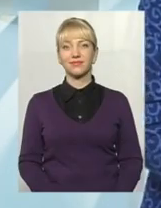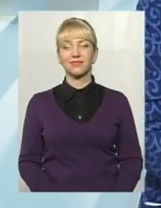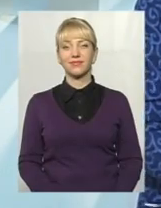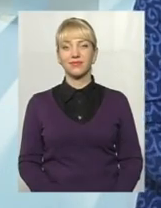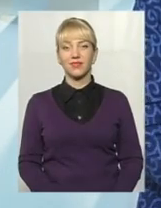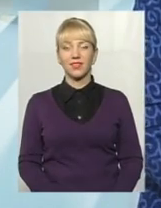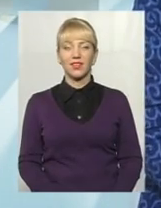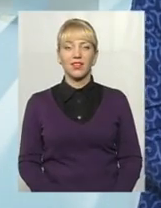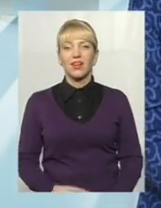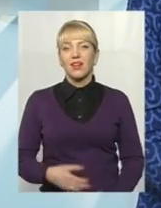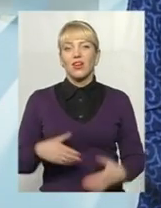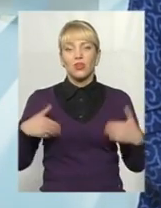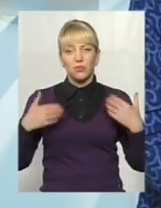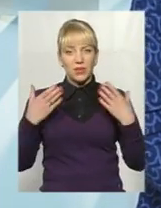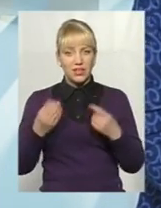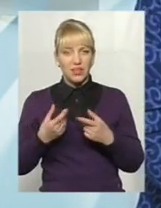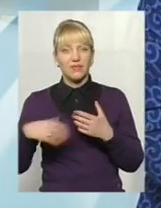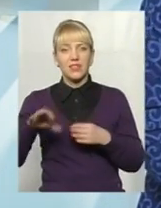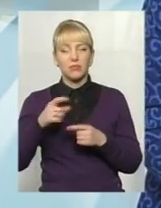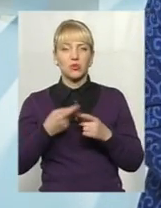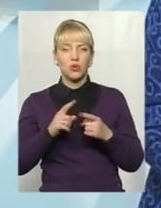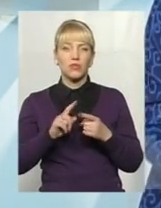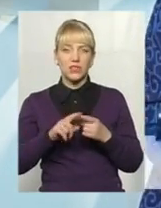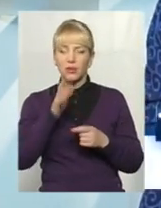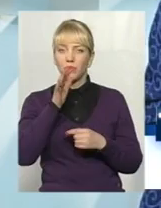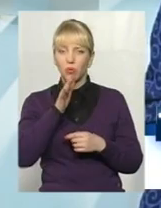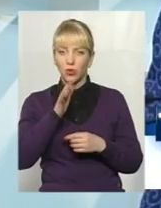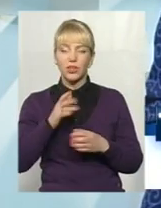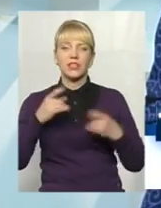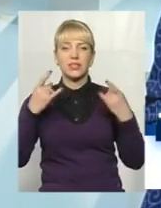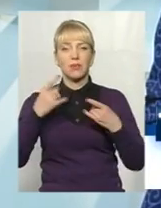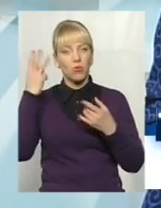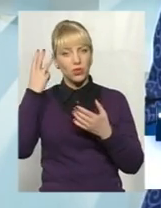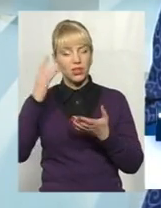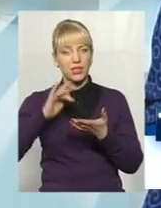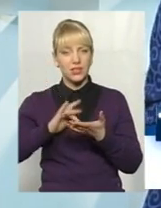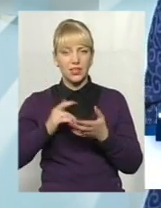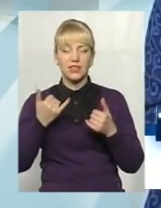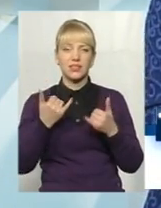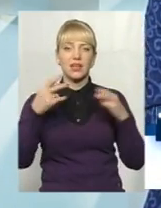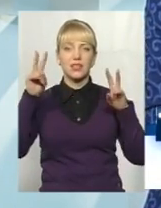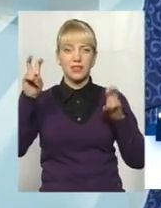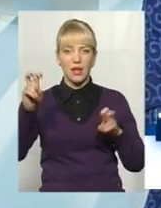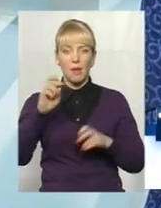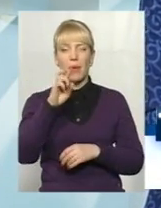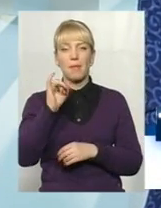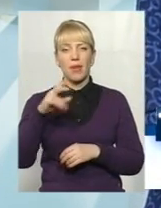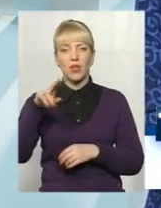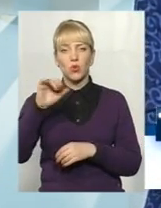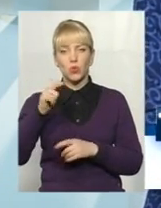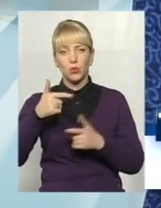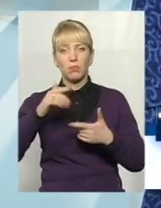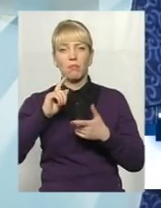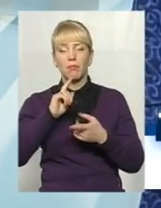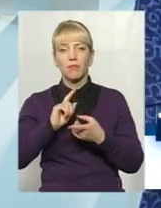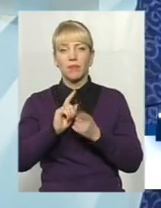Доброго здоров'я усім, хто у цій порі разом із телеканалом Поділля Центр. На часі тема. Я Анна Бендюх, переклад на жестову мову Оксани